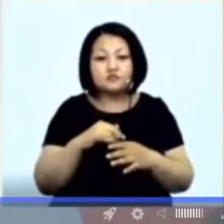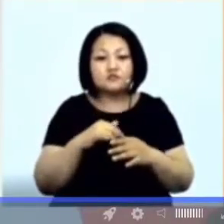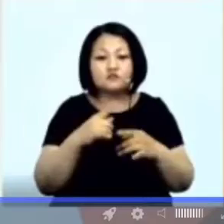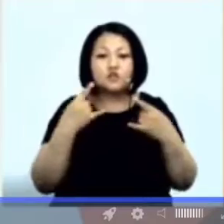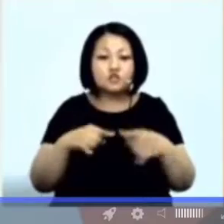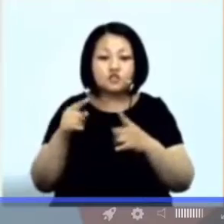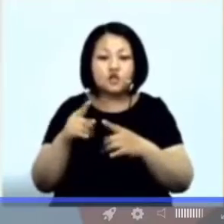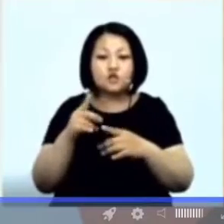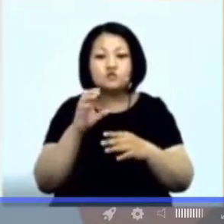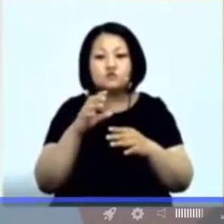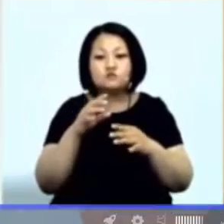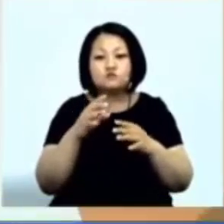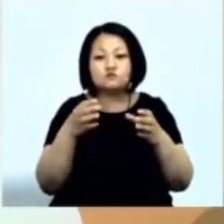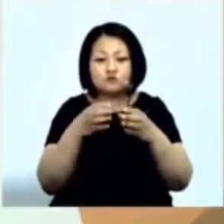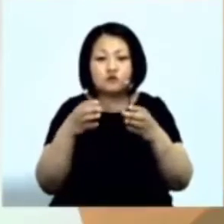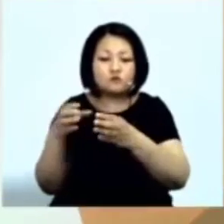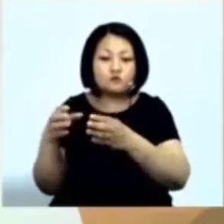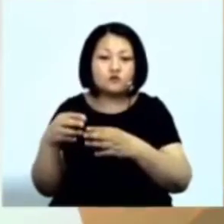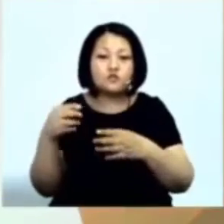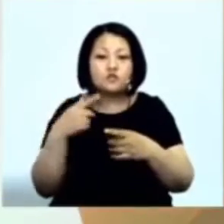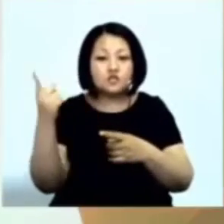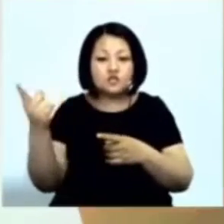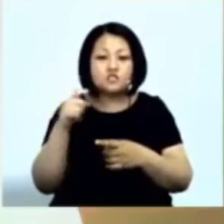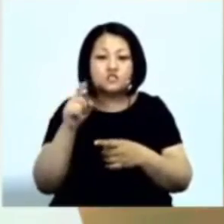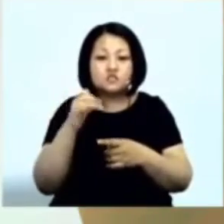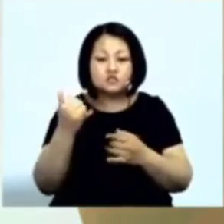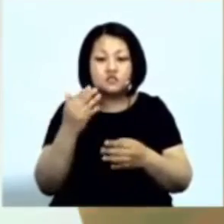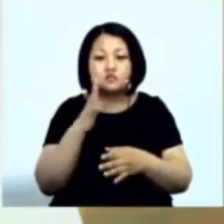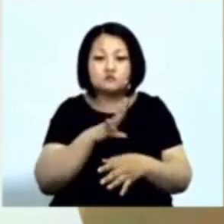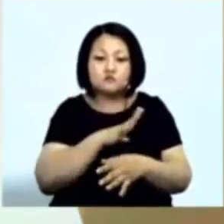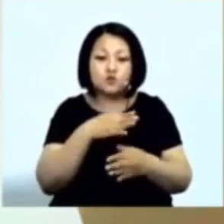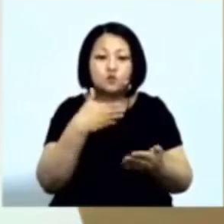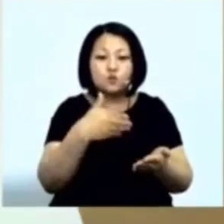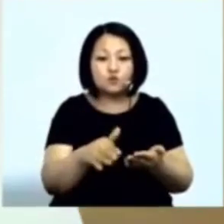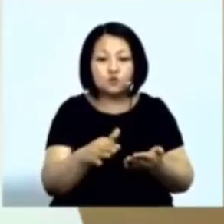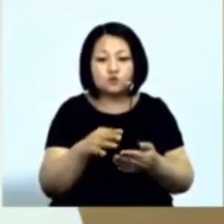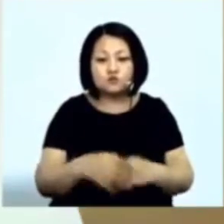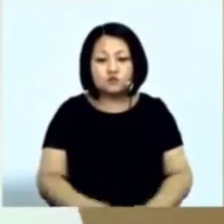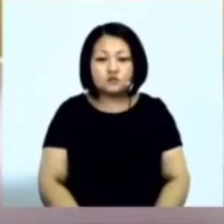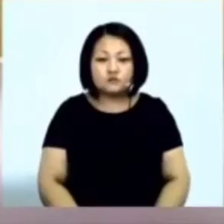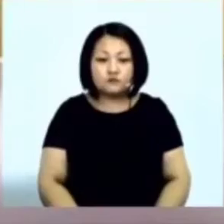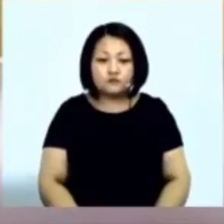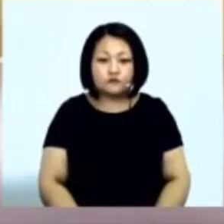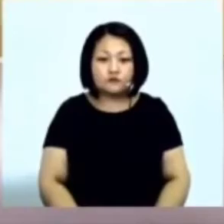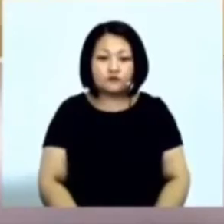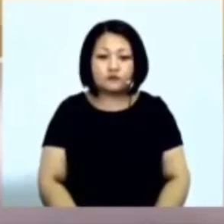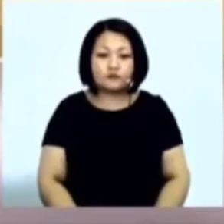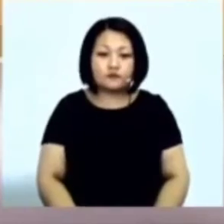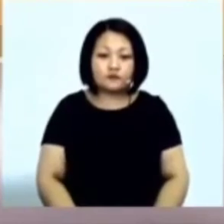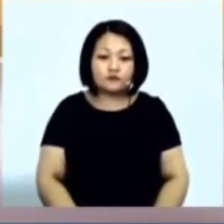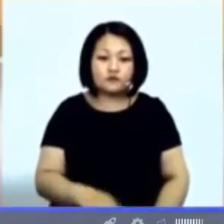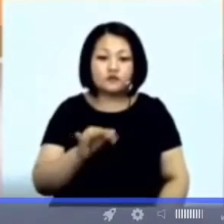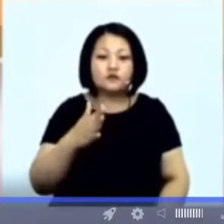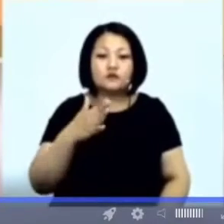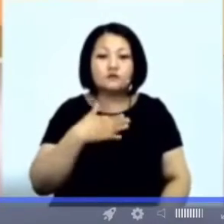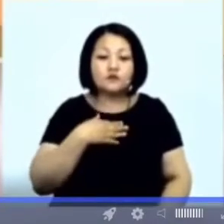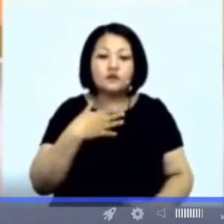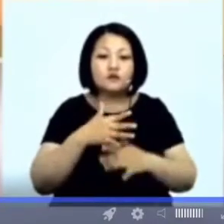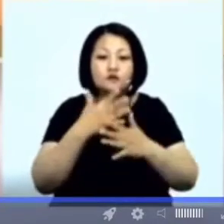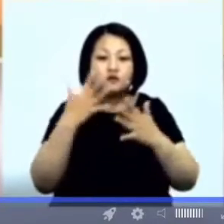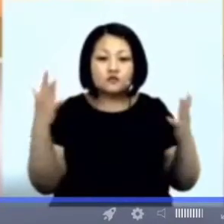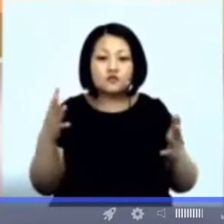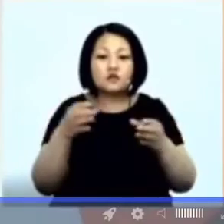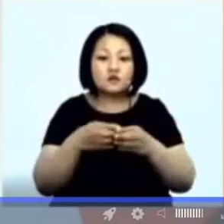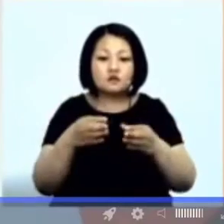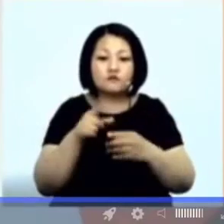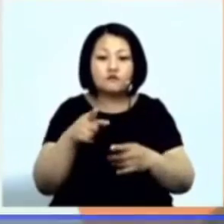Что их задача Сейчас стать лучшими Просто лучшими Делать динамику Вместе с Гринвей И мы огромная команда Ребят Вам надо просто